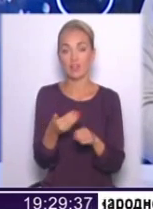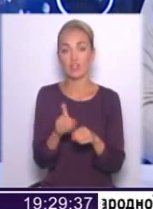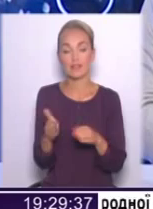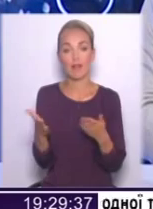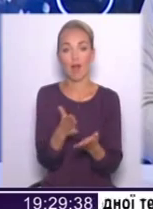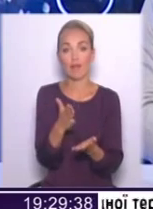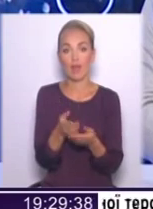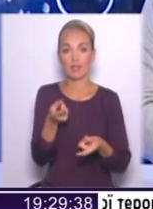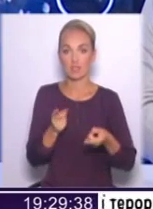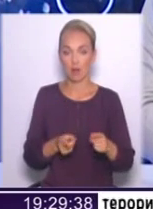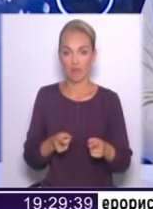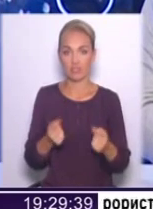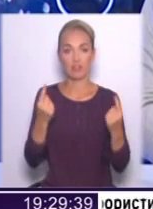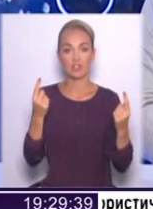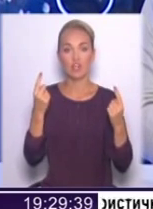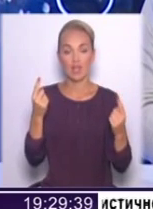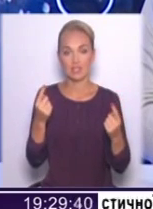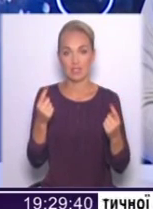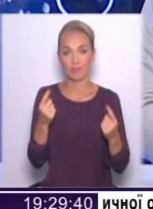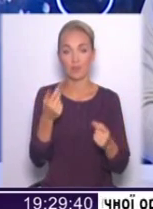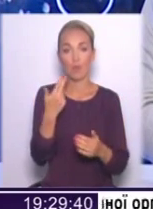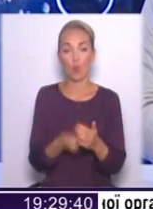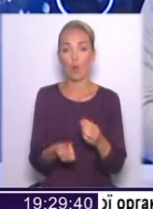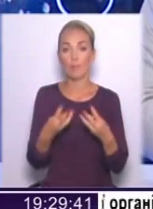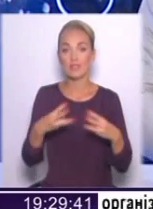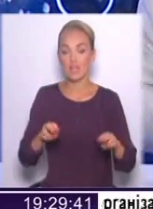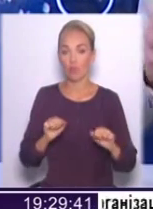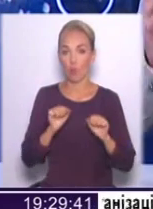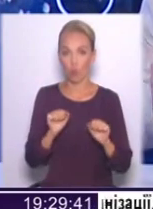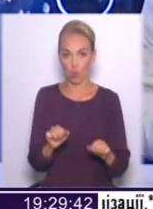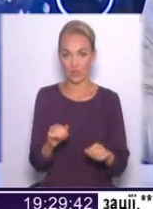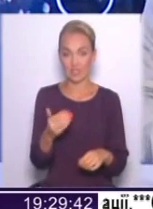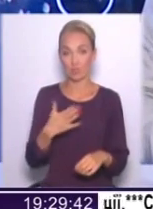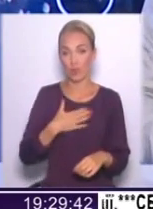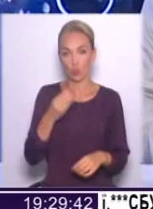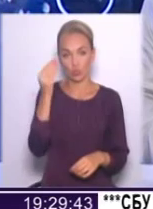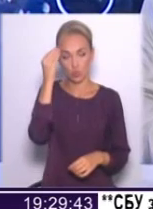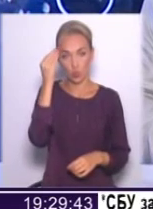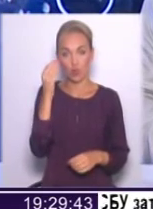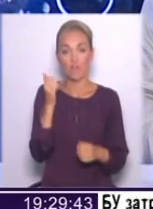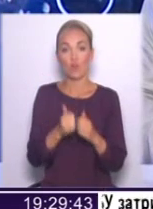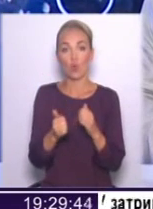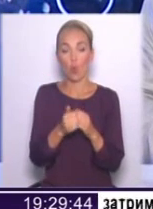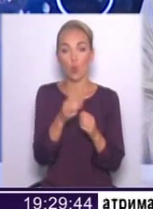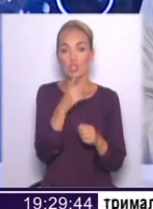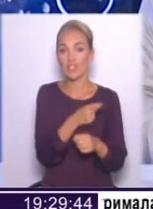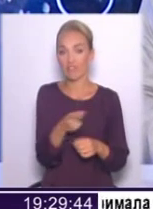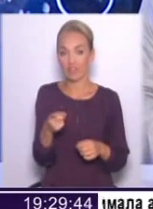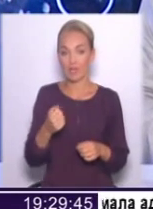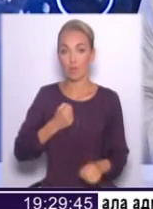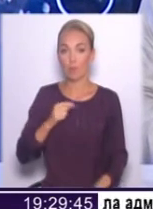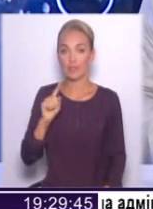насправді величезним промахом Міністерства оборони, з моєї зору, в кожній хвилі мобілізації, в кожній,